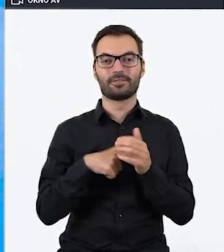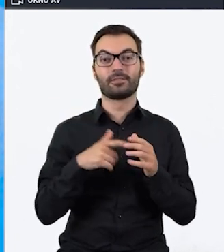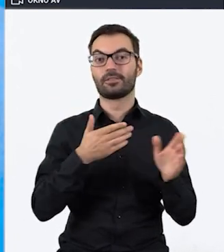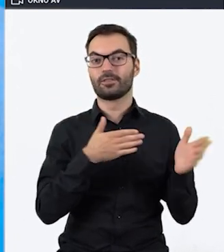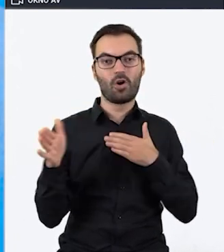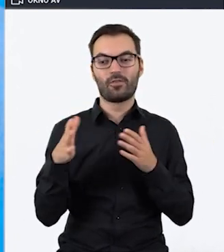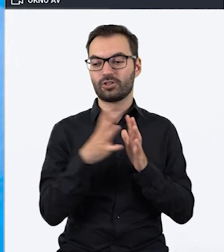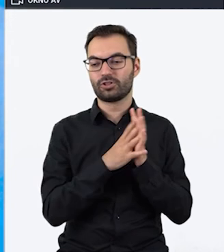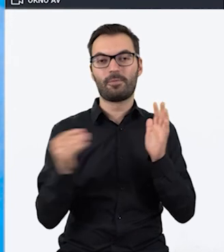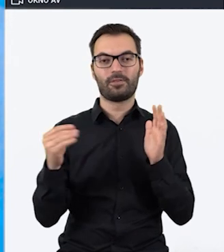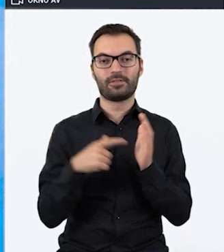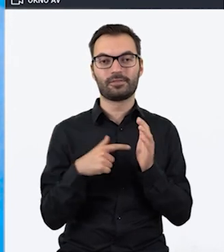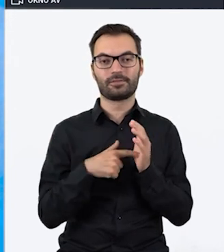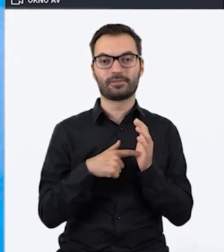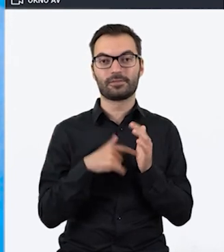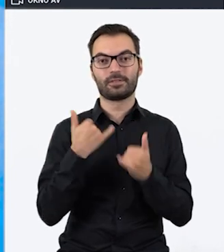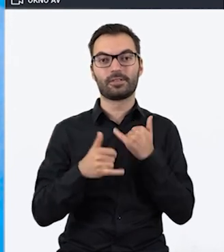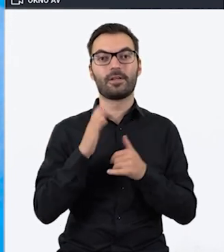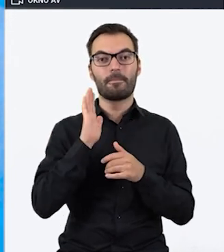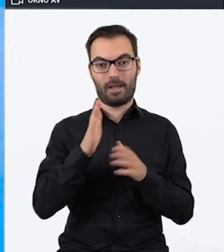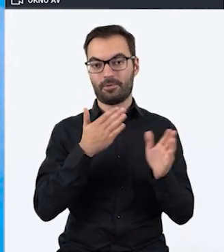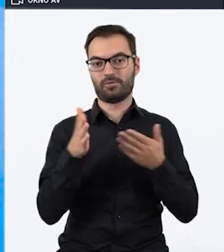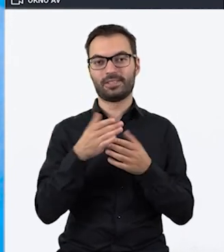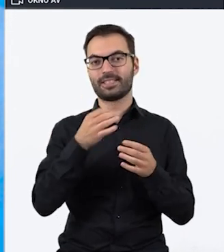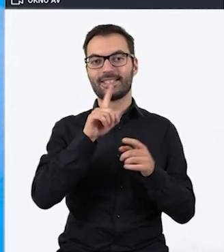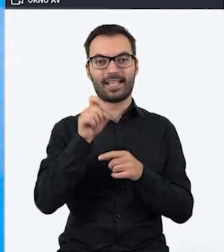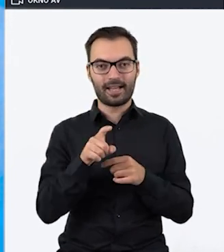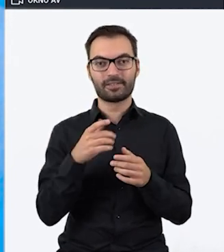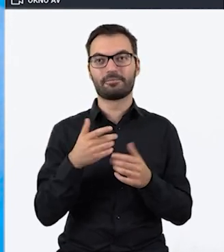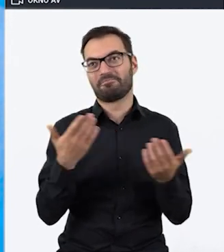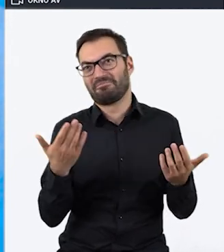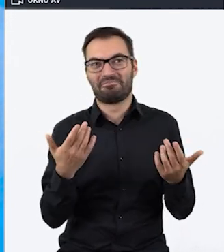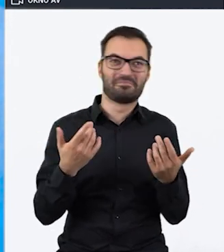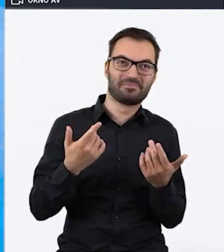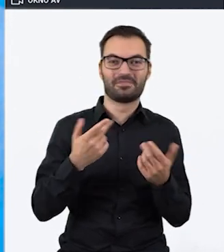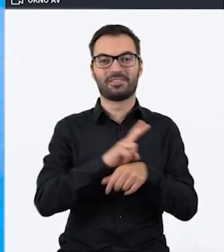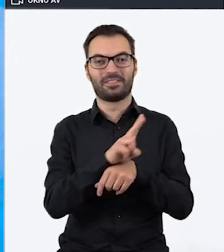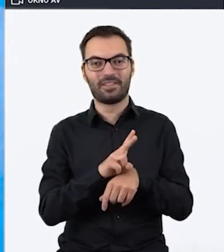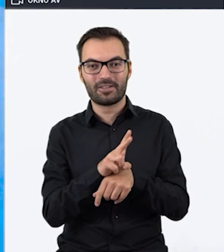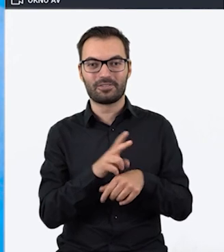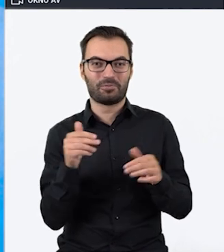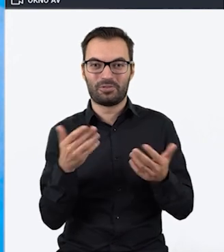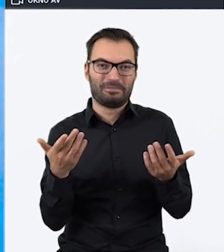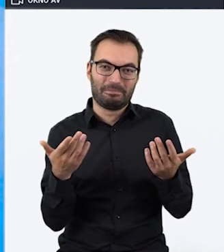gotowym szablonie, jeżeli mamy już ułożone zagadki, to nie wiem, myślę, tak, z dwie godzinki.